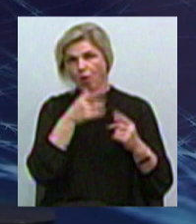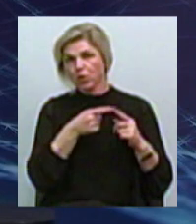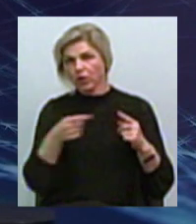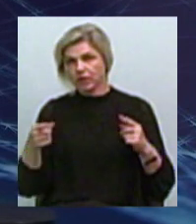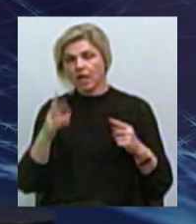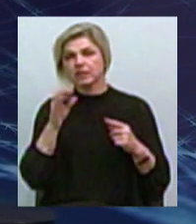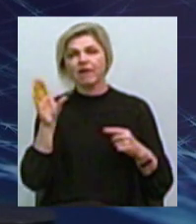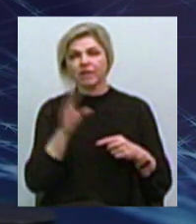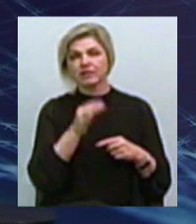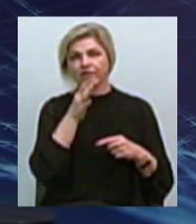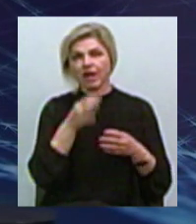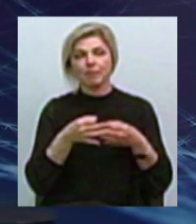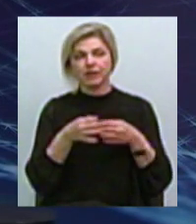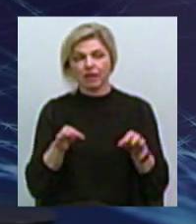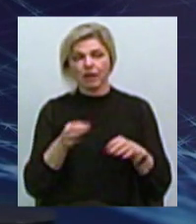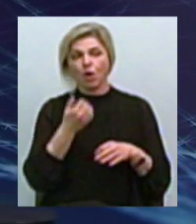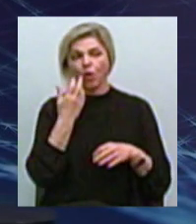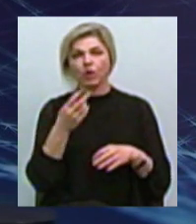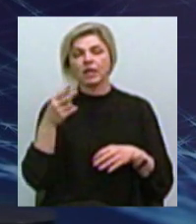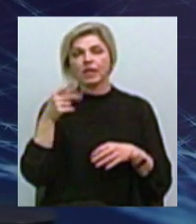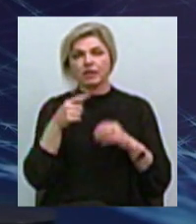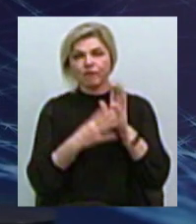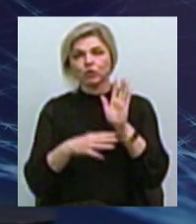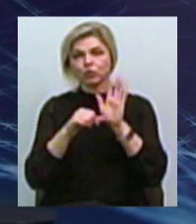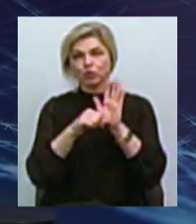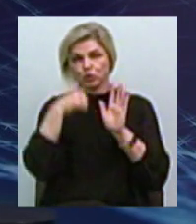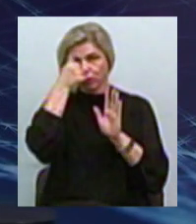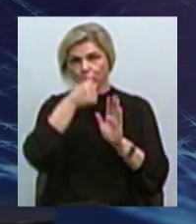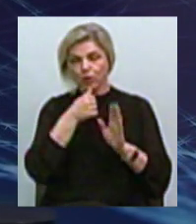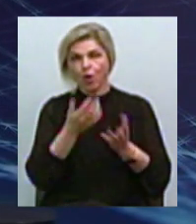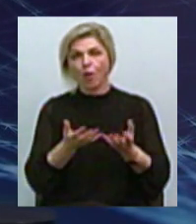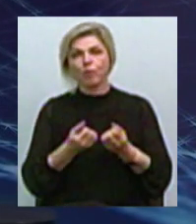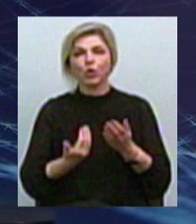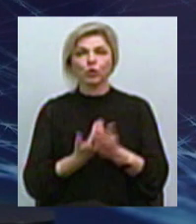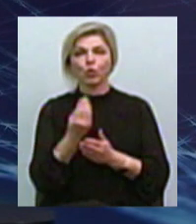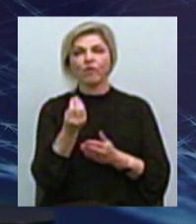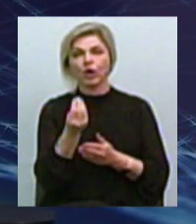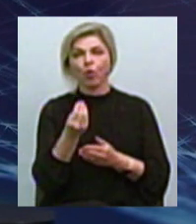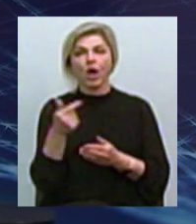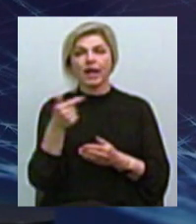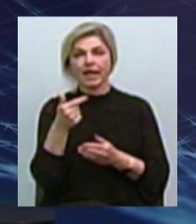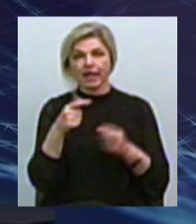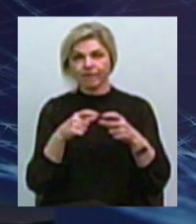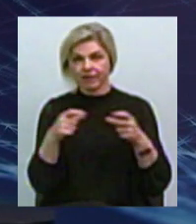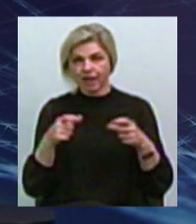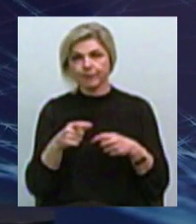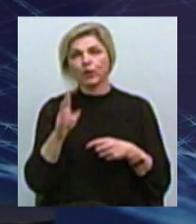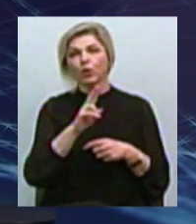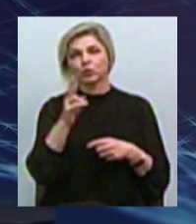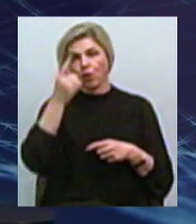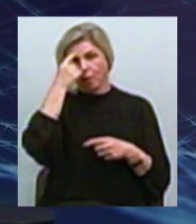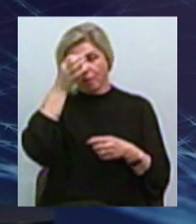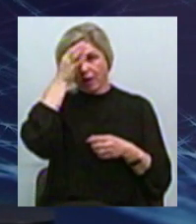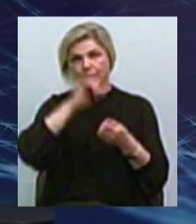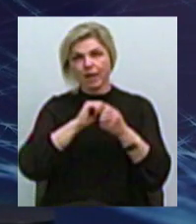незалежності Коли у 96-му році ми отримали нові гроші у вигляді гривні Хто пам'ятає, курс, наприклад,